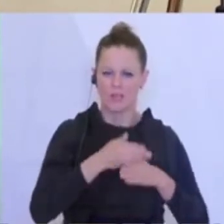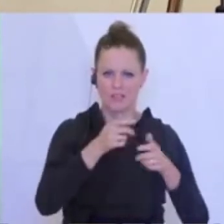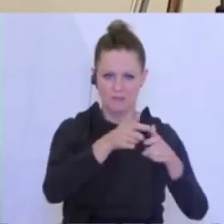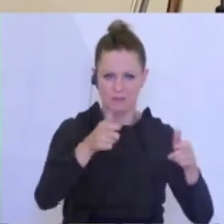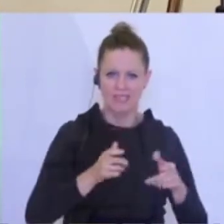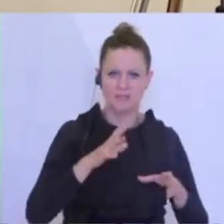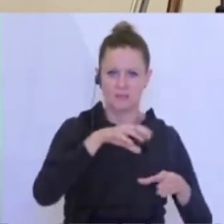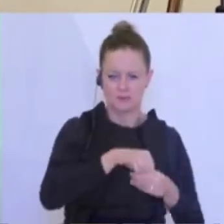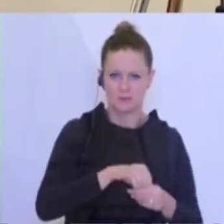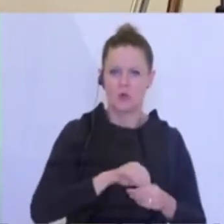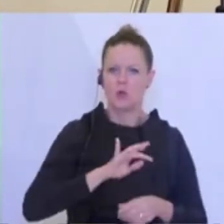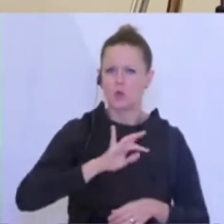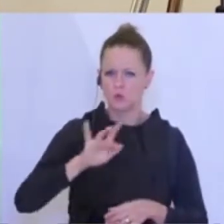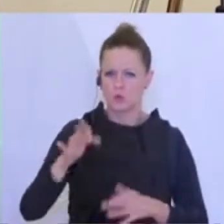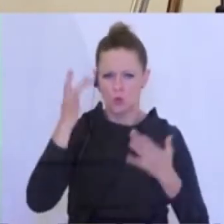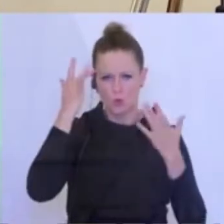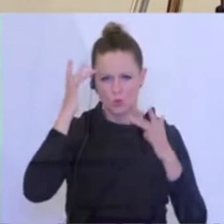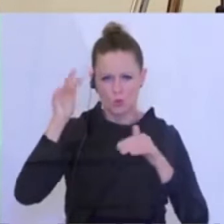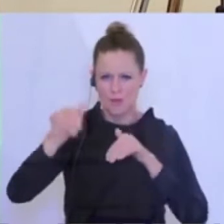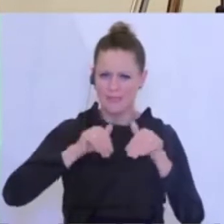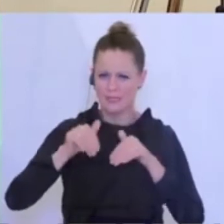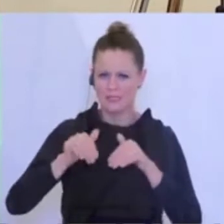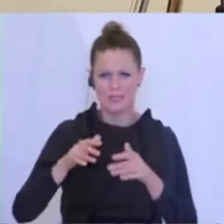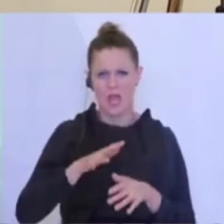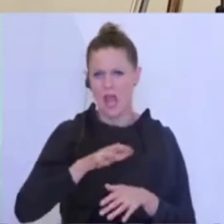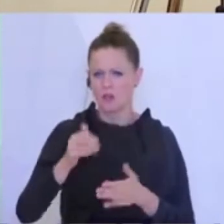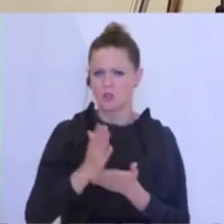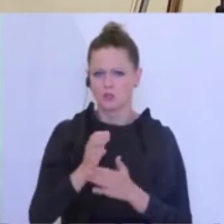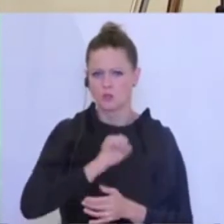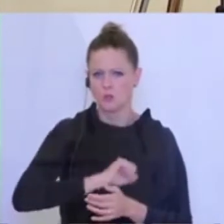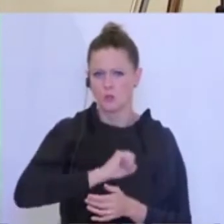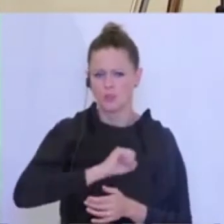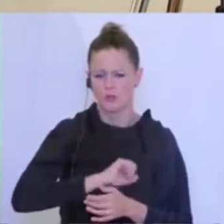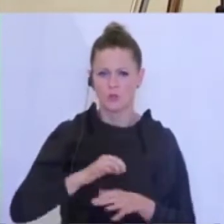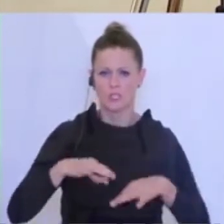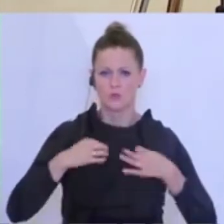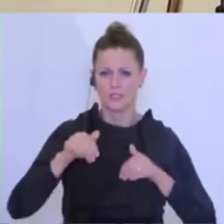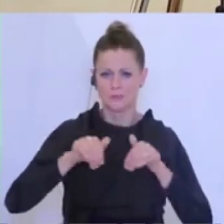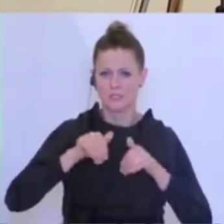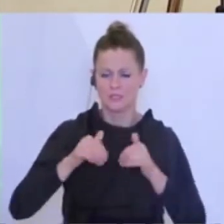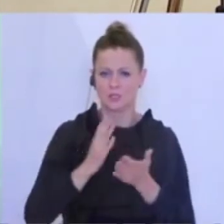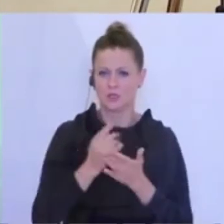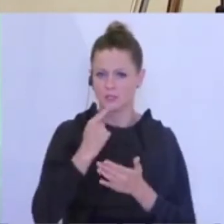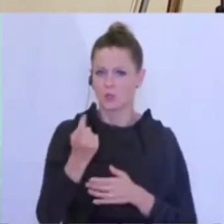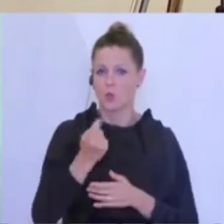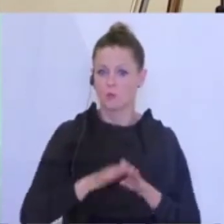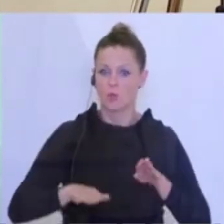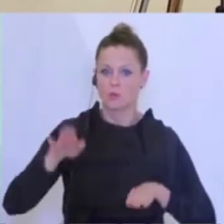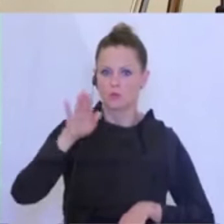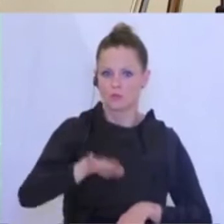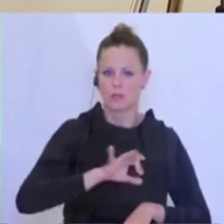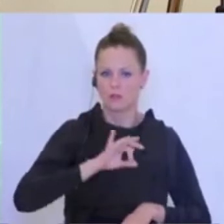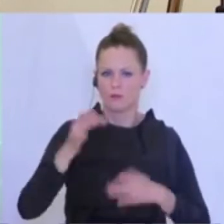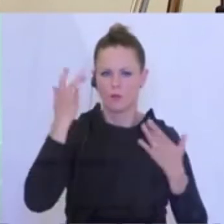an den Kulturminister, weil ihr Ungeduld so groß ist und jetzt der Gesundheitsminister angekündigt hat, dass es einen großen Schritt geben wird für die